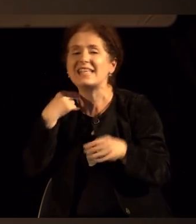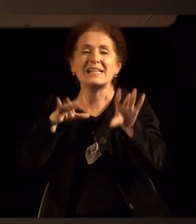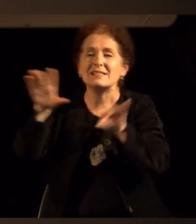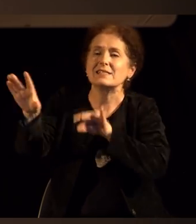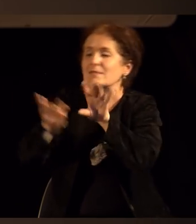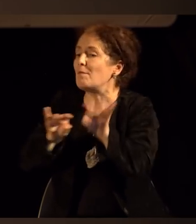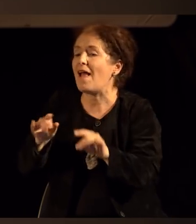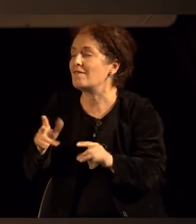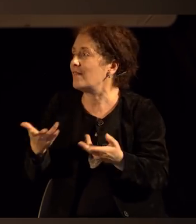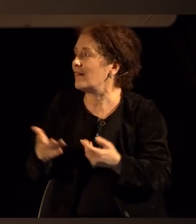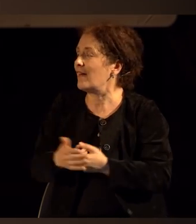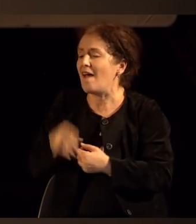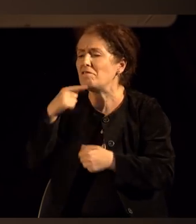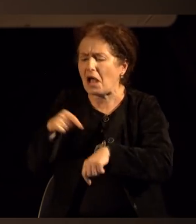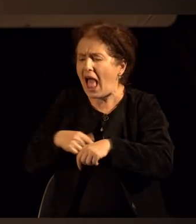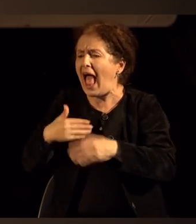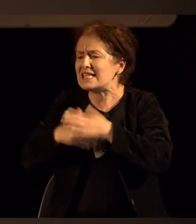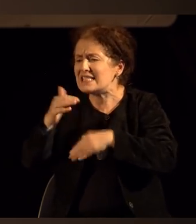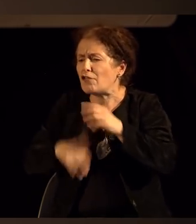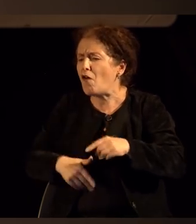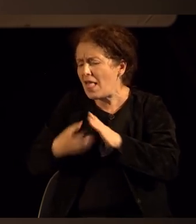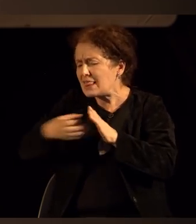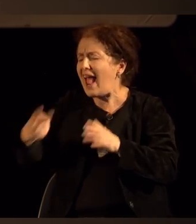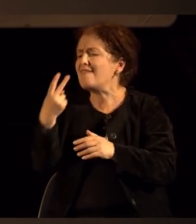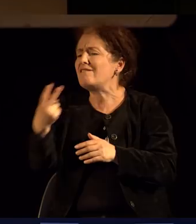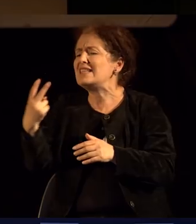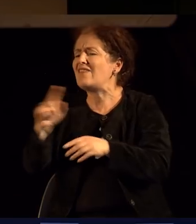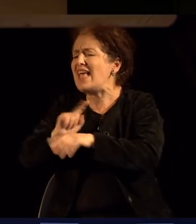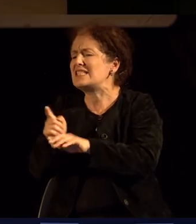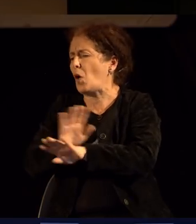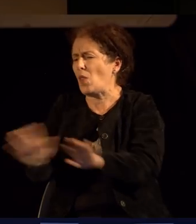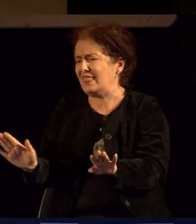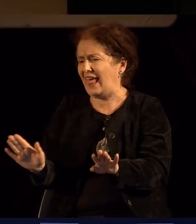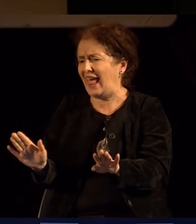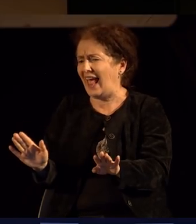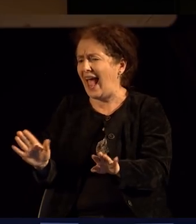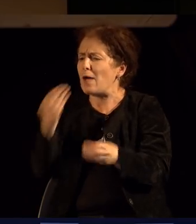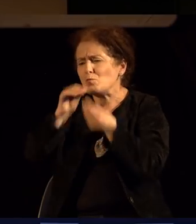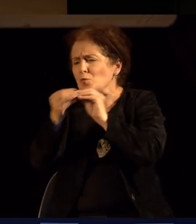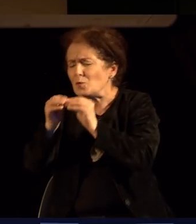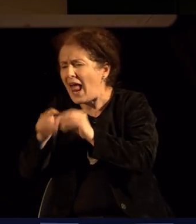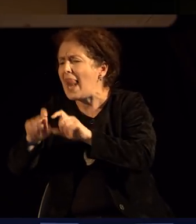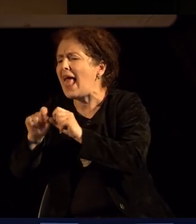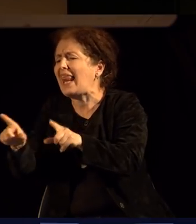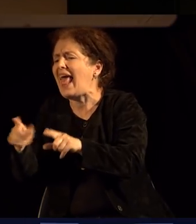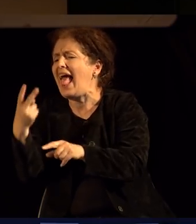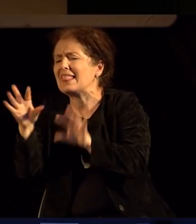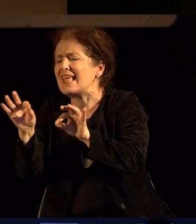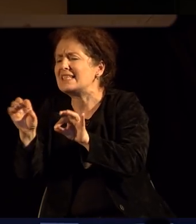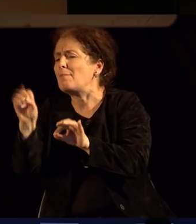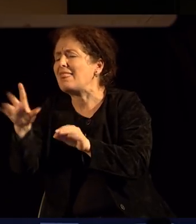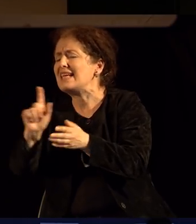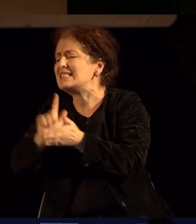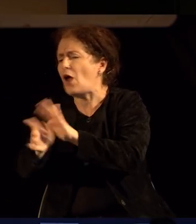22 секунди, тра и така натаму. И луѓето жртвува много работи само за толку